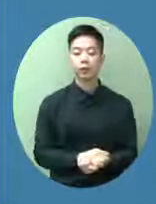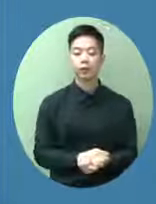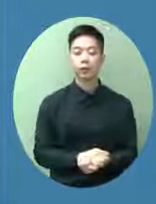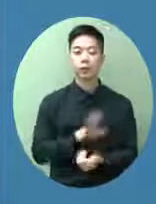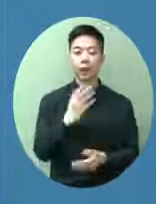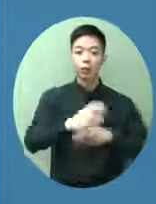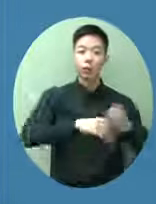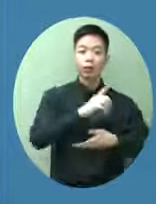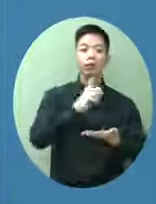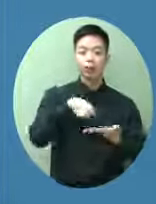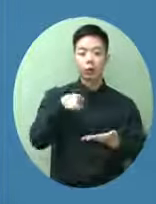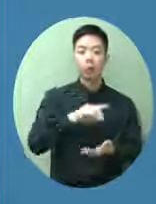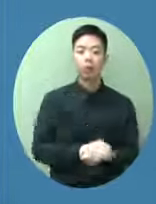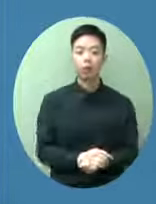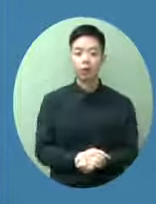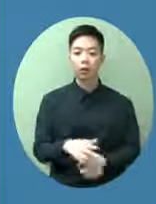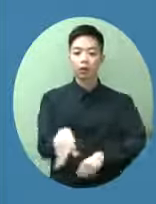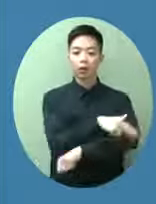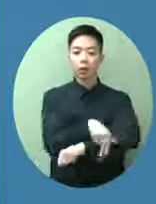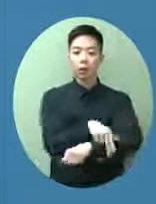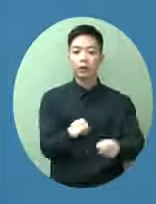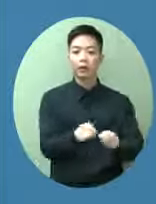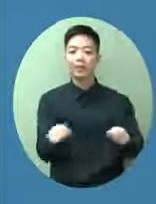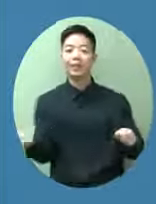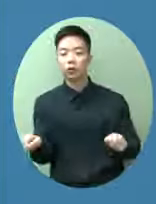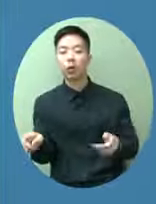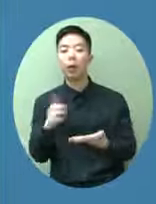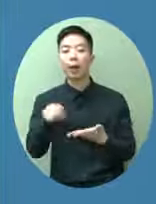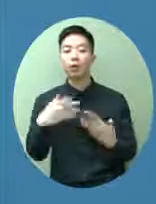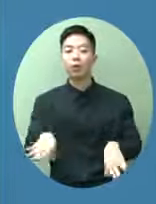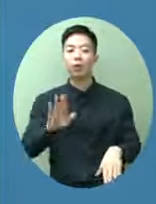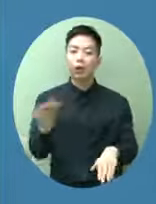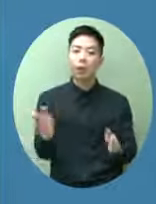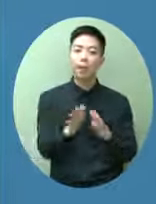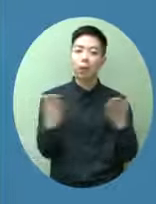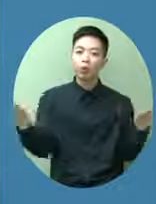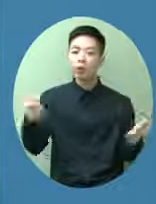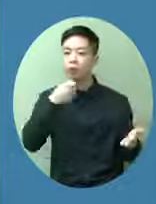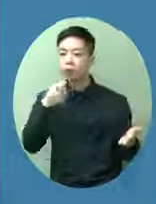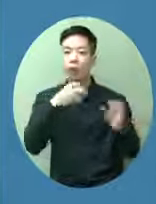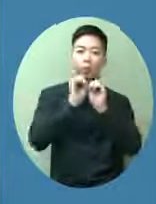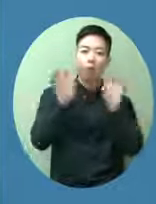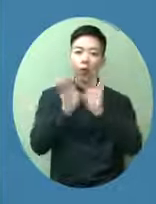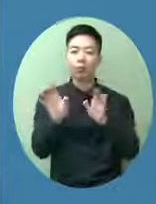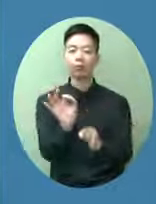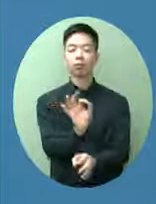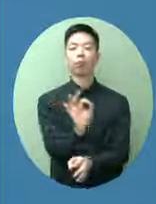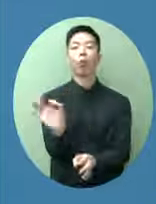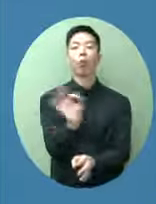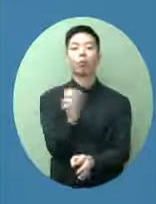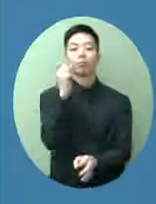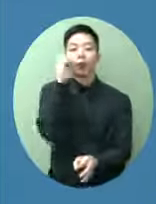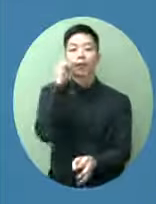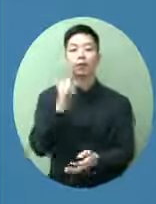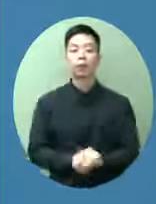真的很奇怪沒有報紙報道亦都沒有傳媒報道所以容許我在